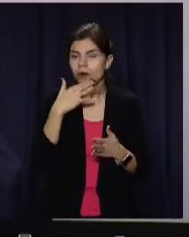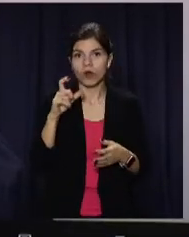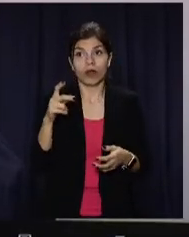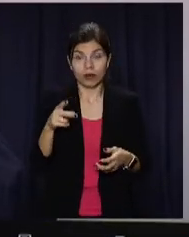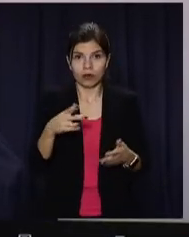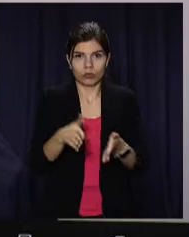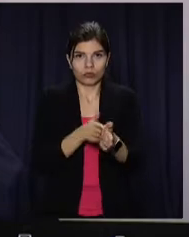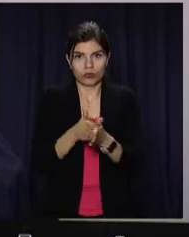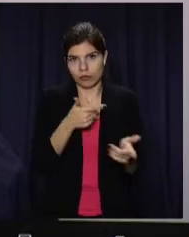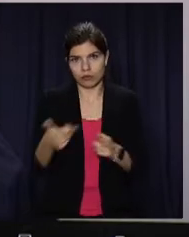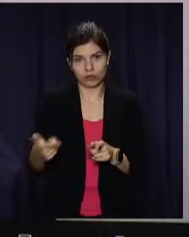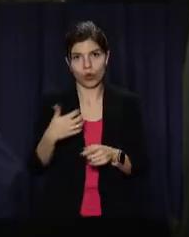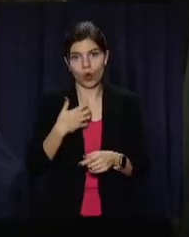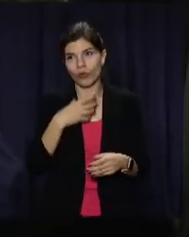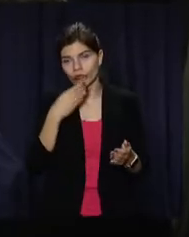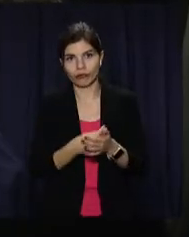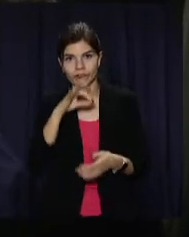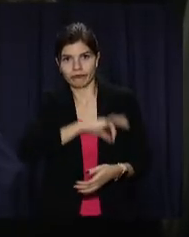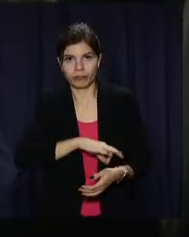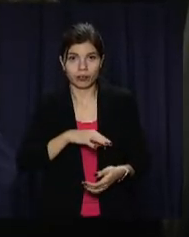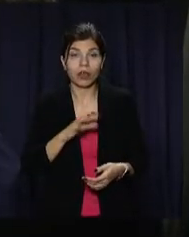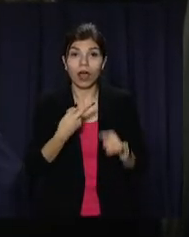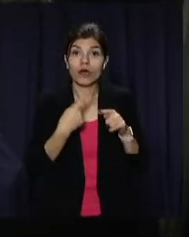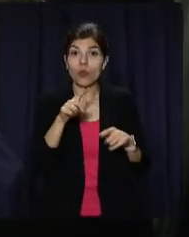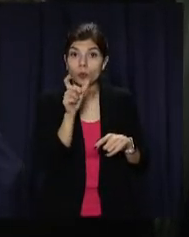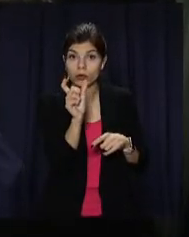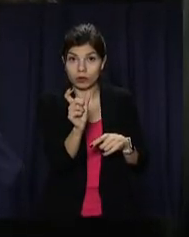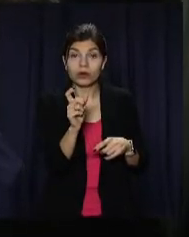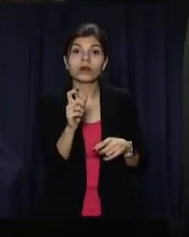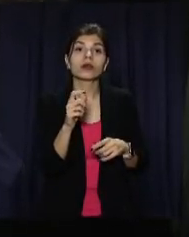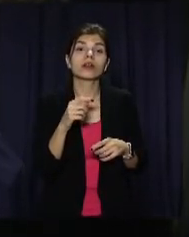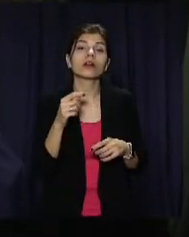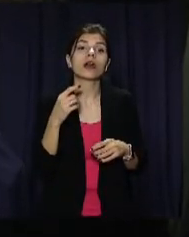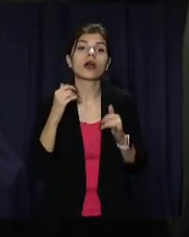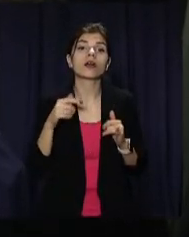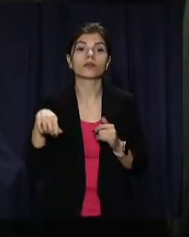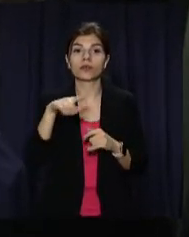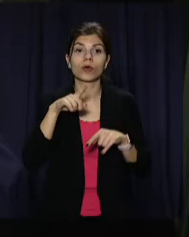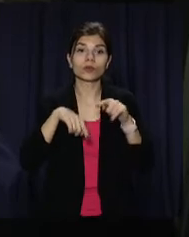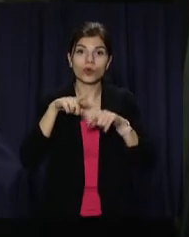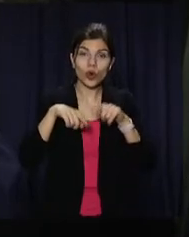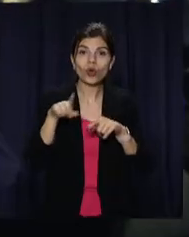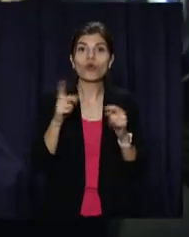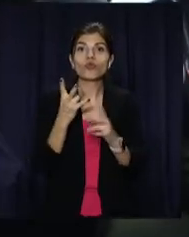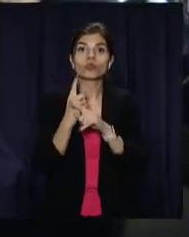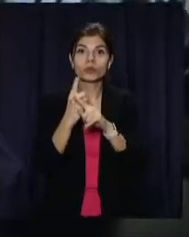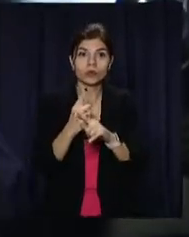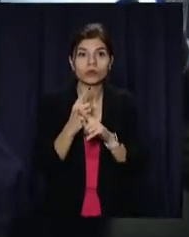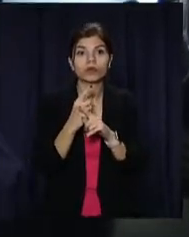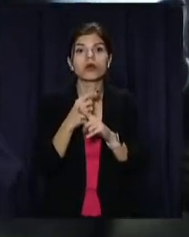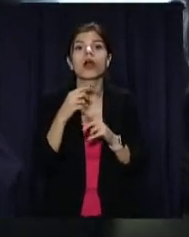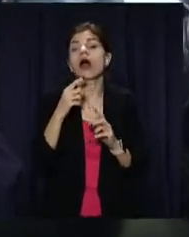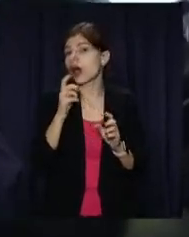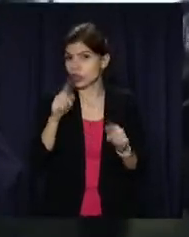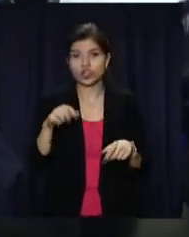скористатися у власних потребах. За вказаним номером онкопацієнти та їх родини також можуть отримати безкоштовну, кваліфіковану